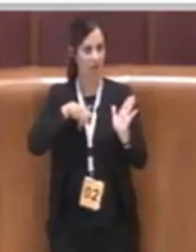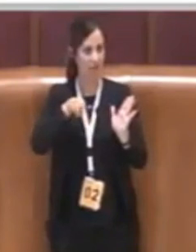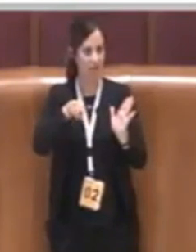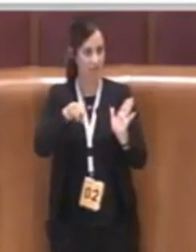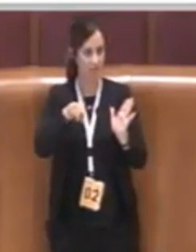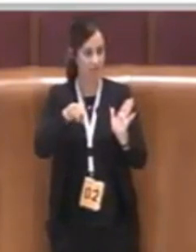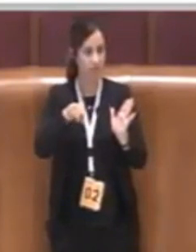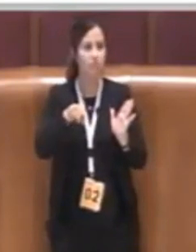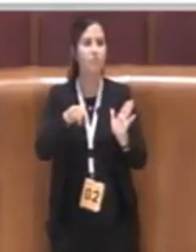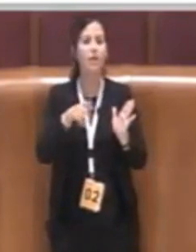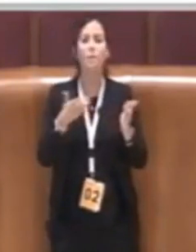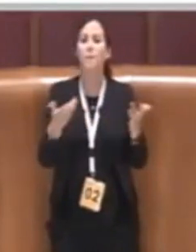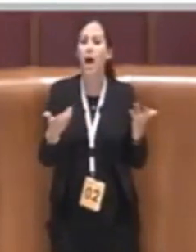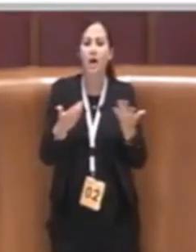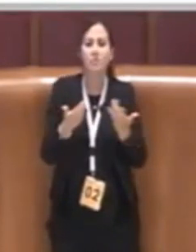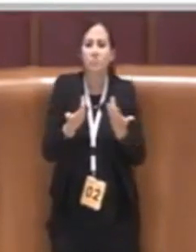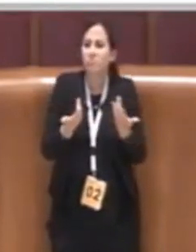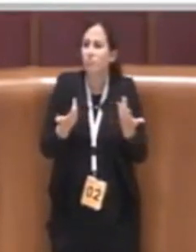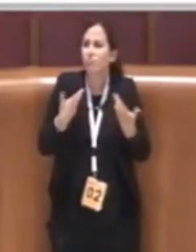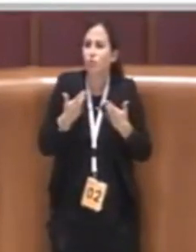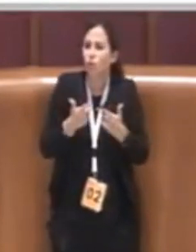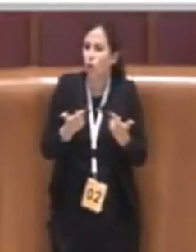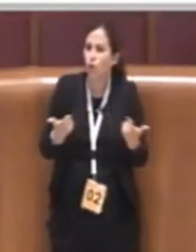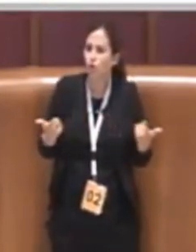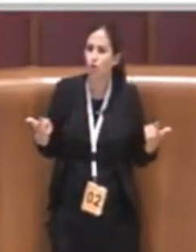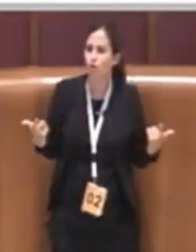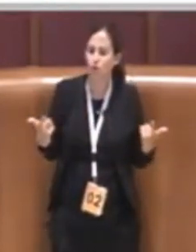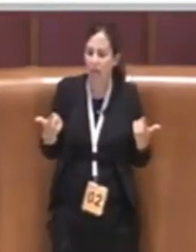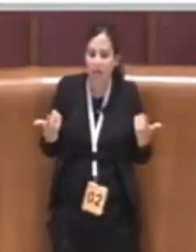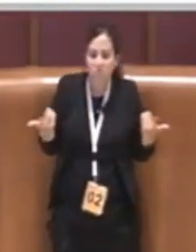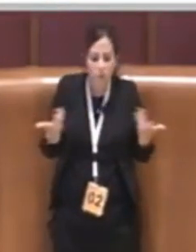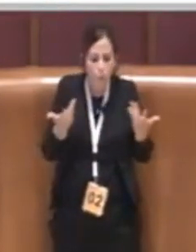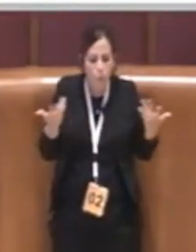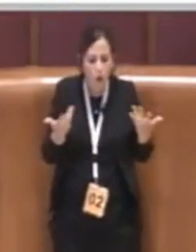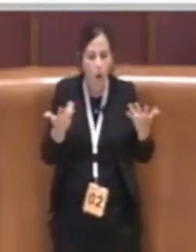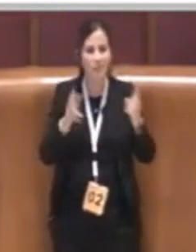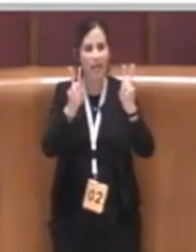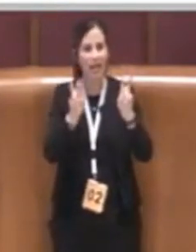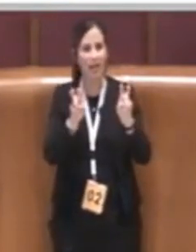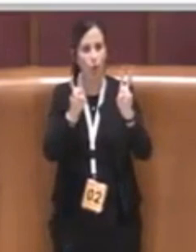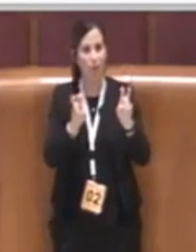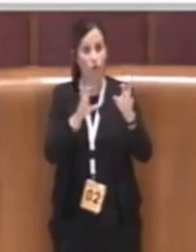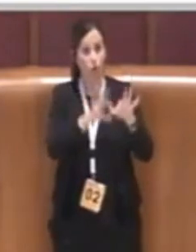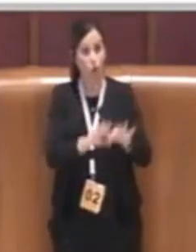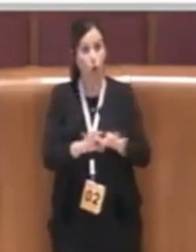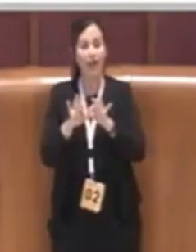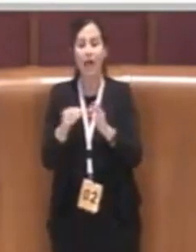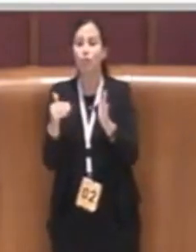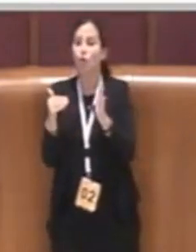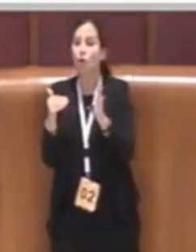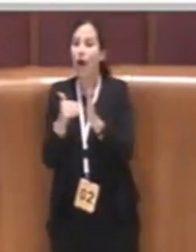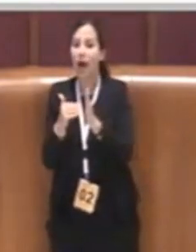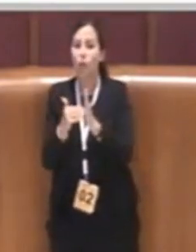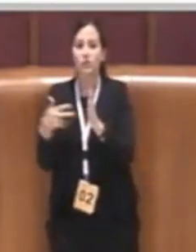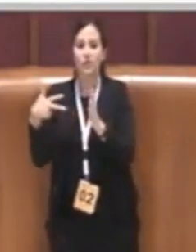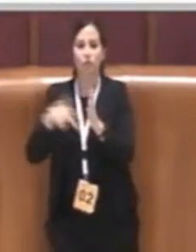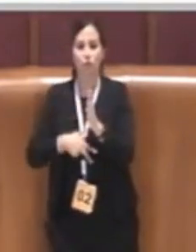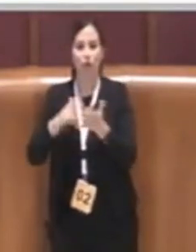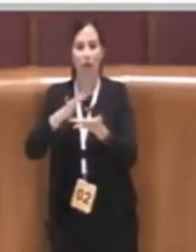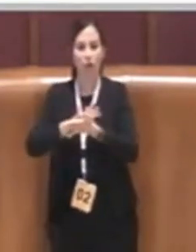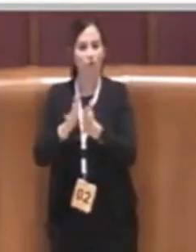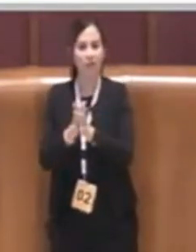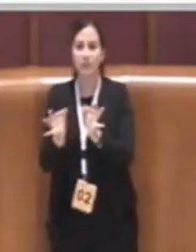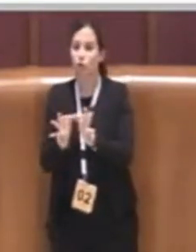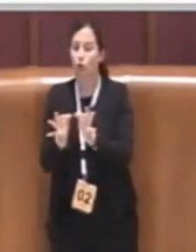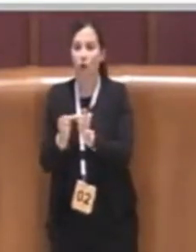mai nulla è stato detto all'interno delle convenzioni in merito all'housing sociale ma noi ci chiediamo se il